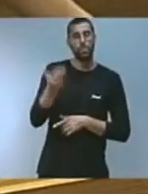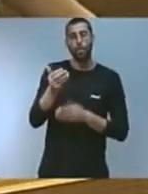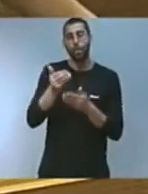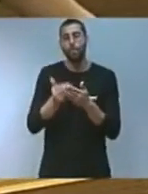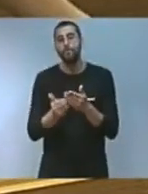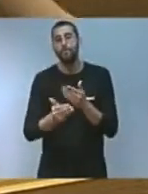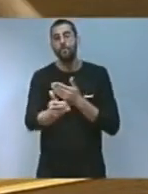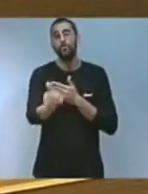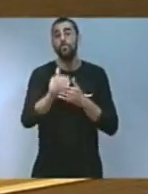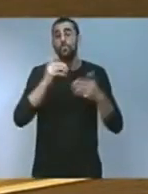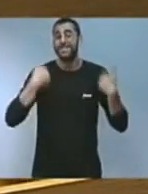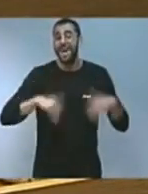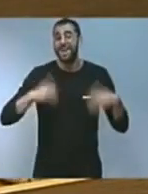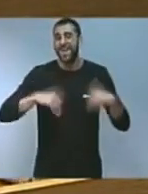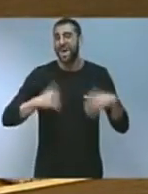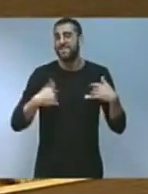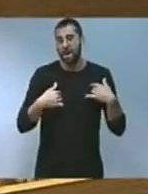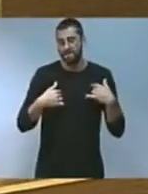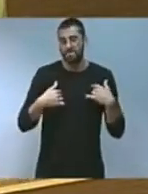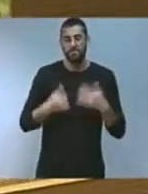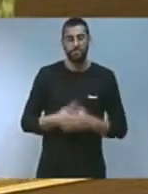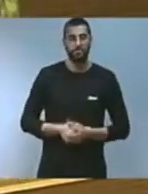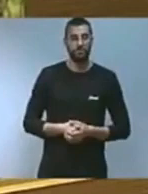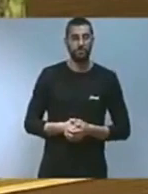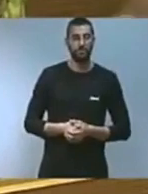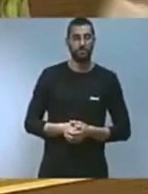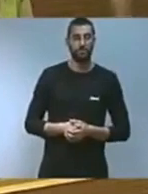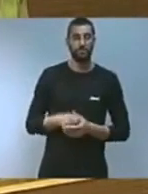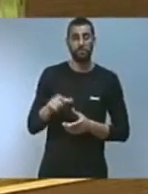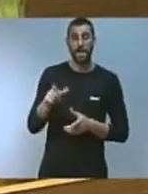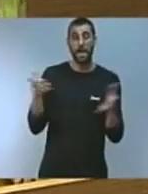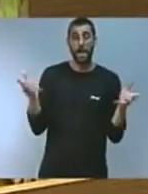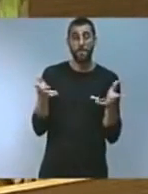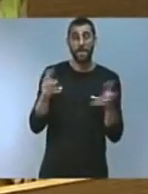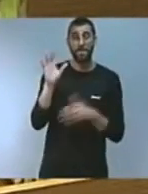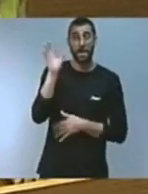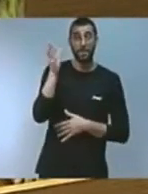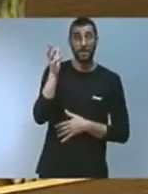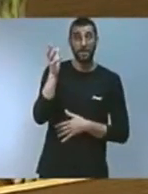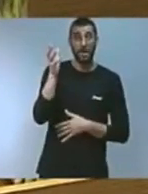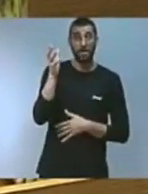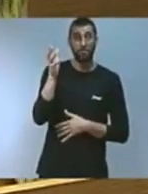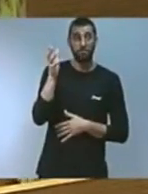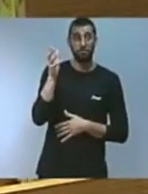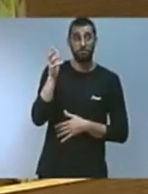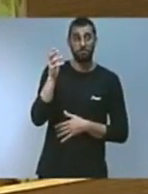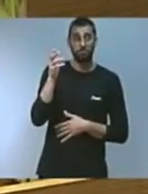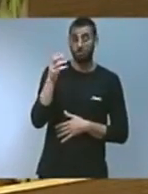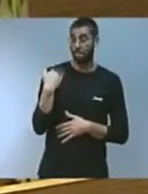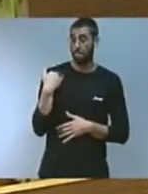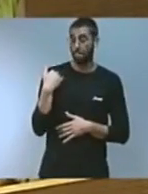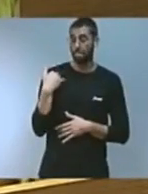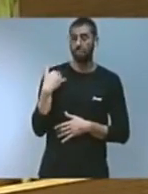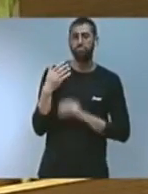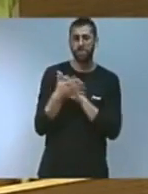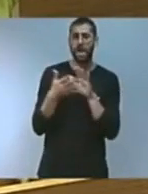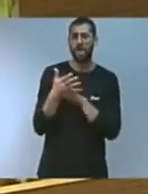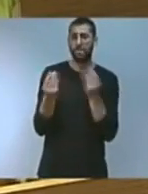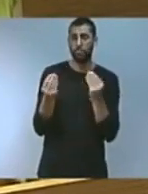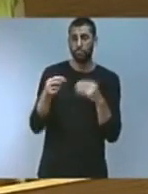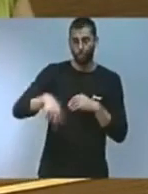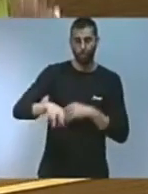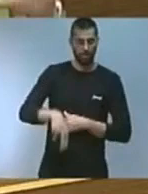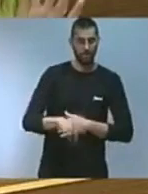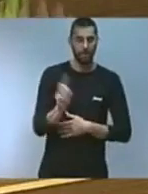immediat. La emergència climàtica ha sigut nomenada en estos dies moltíssim, de fet, avui també.